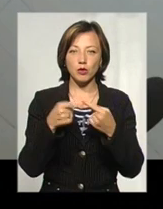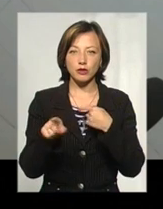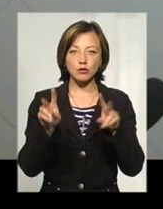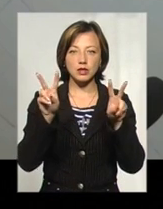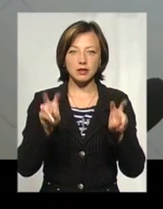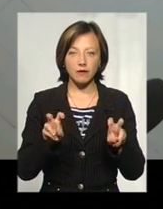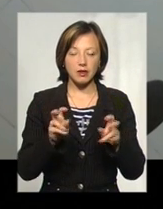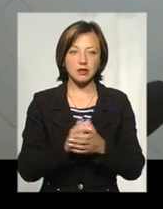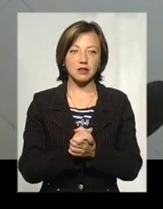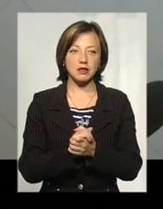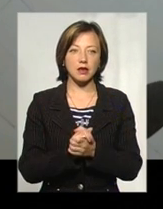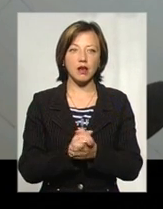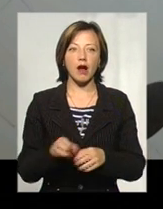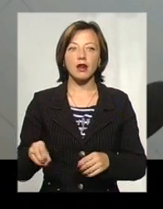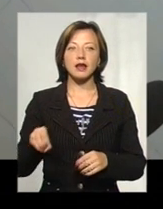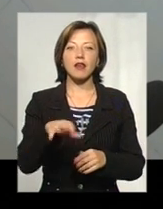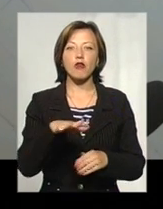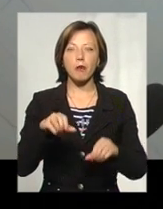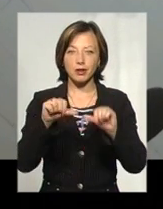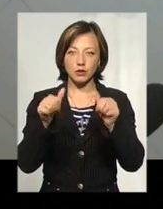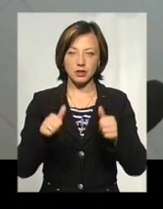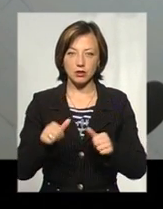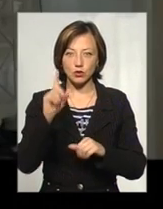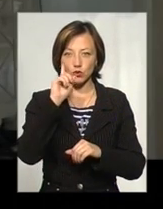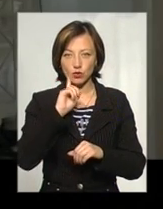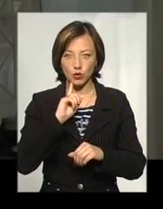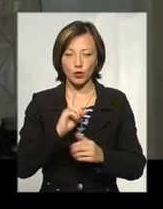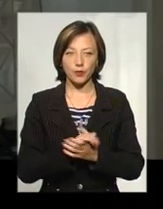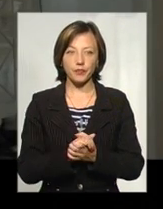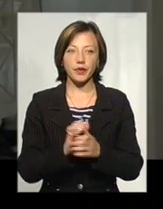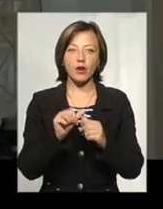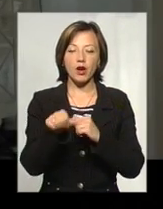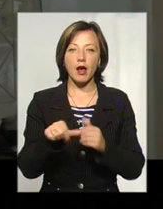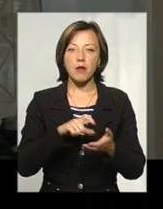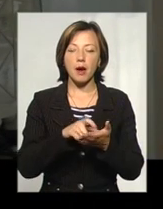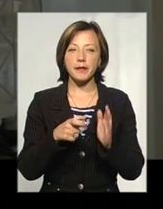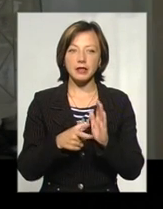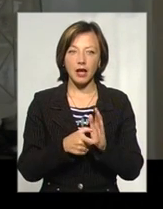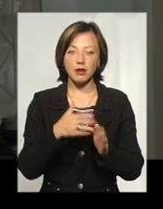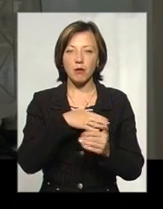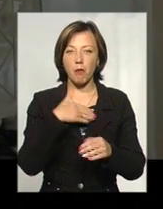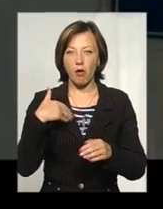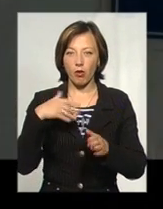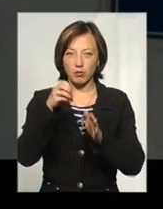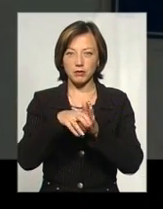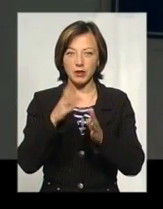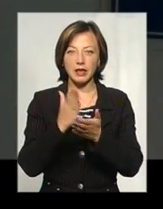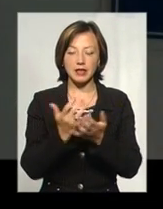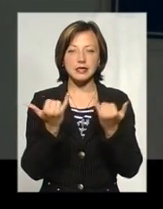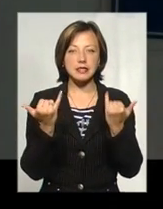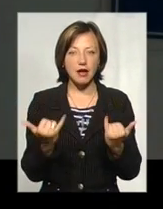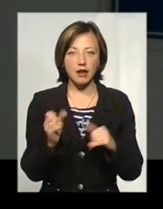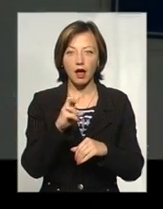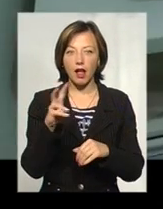європейського стилю, скажімо так, зручною. Окремі кабінети для стіджування в міській дитячій лікарні є й зараз.